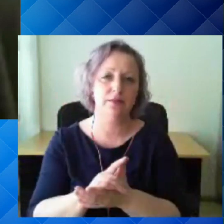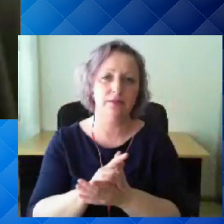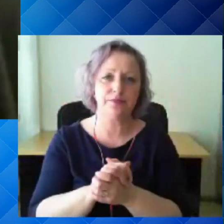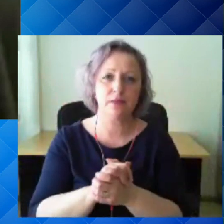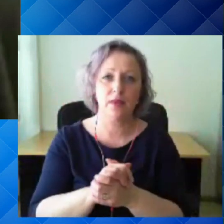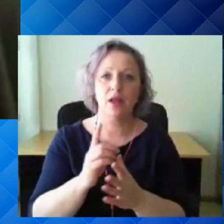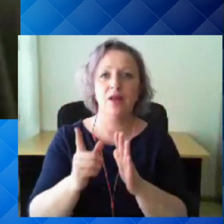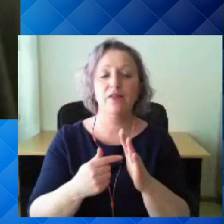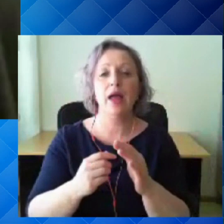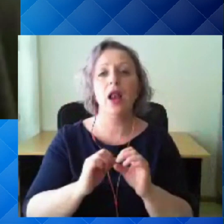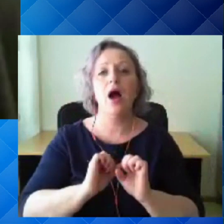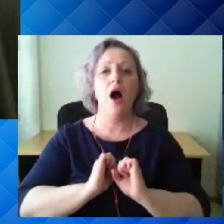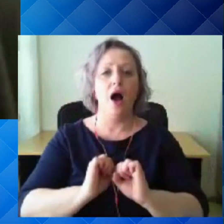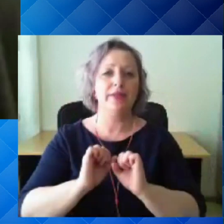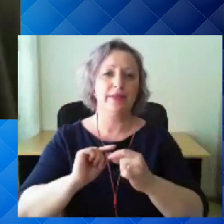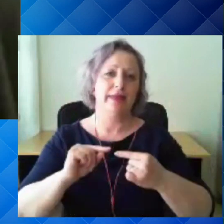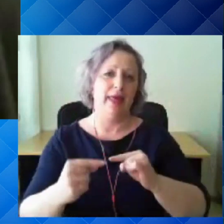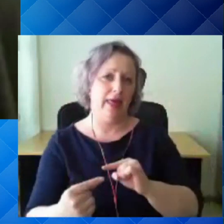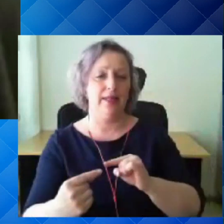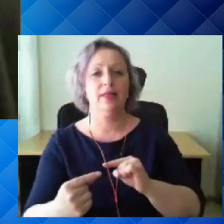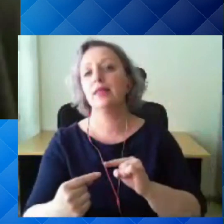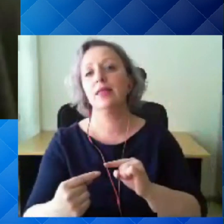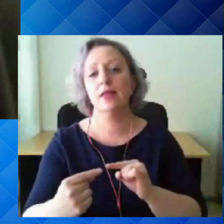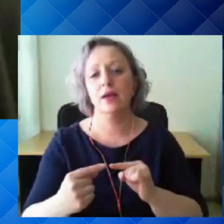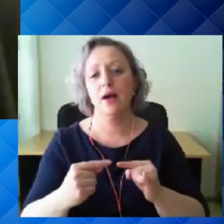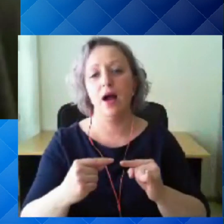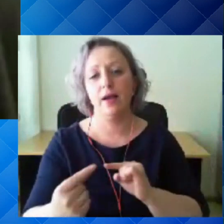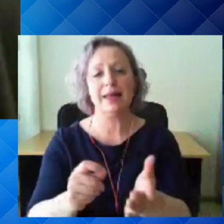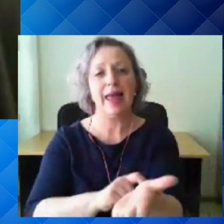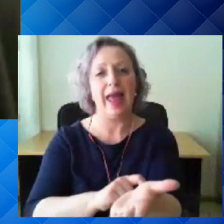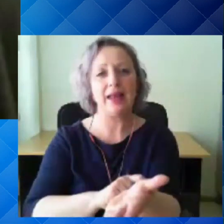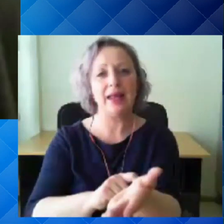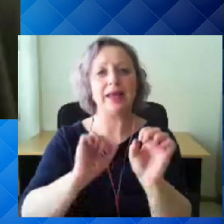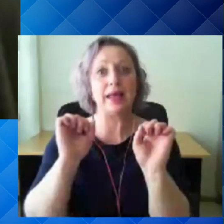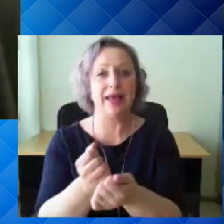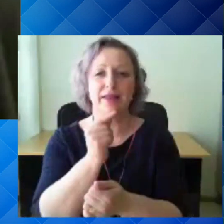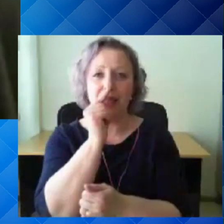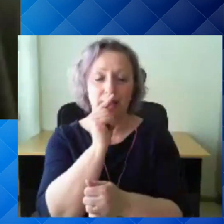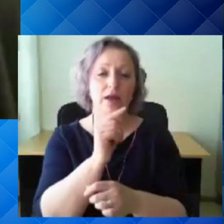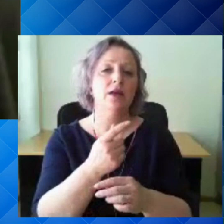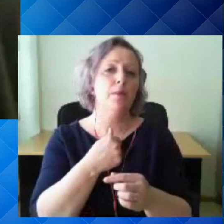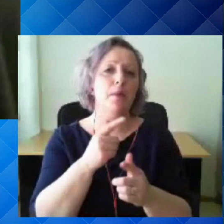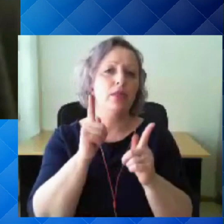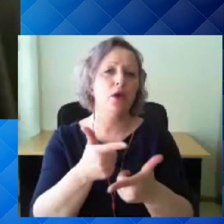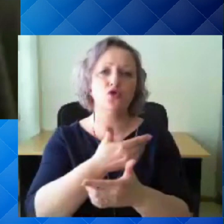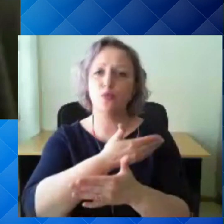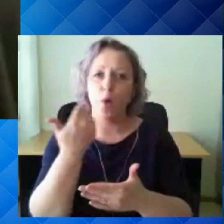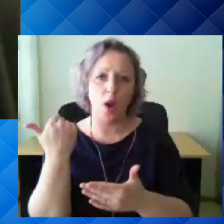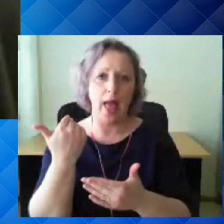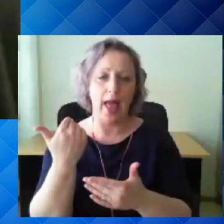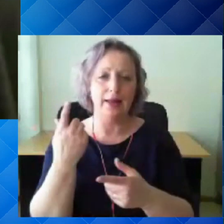antigeeni kiirtestide kohta. Ma sellega nõus ei ole, et meil selle kohta punane tuli on.